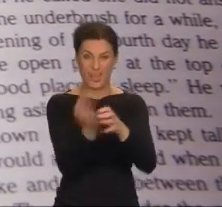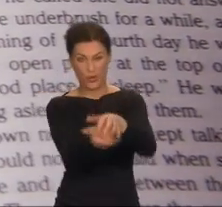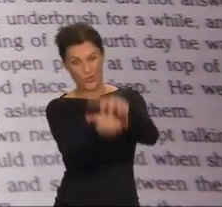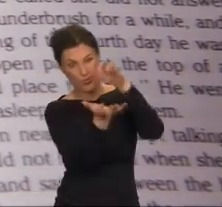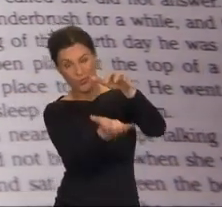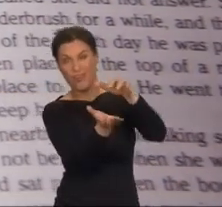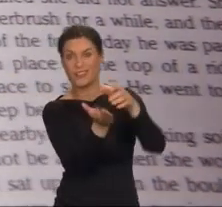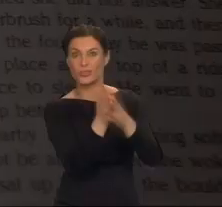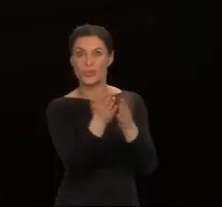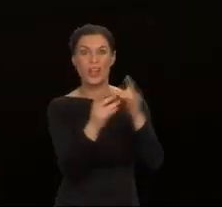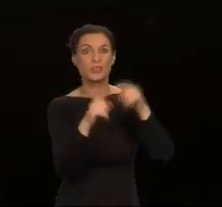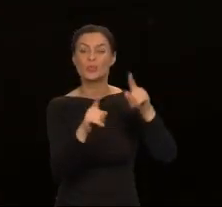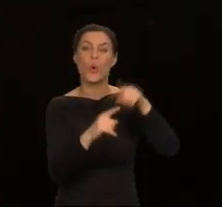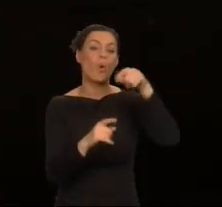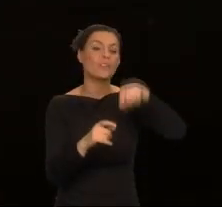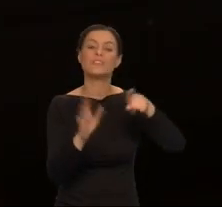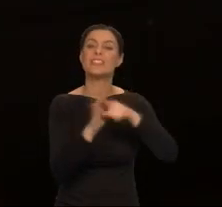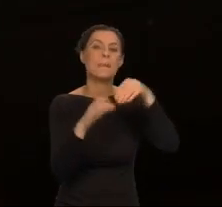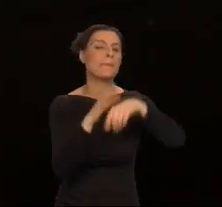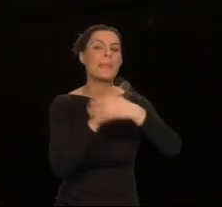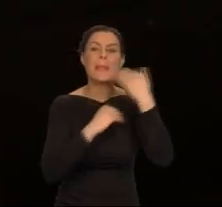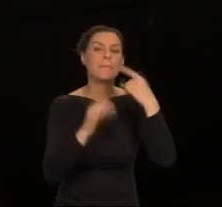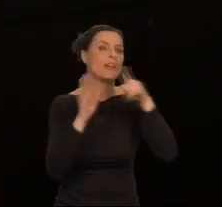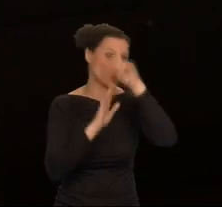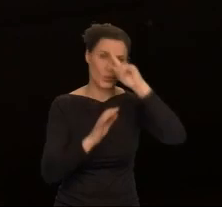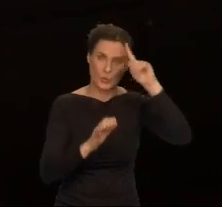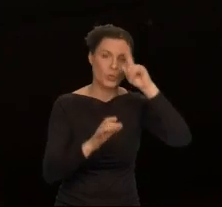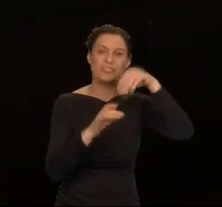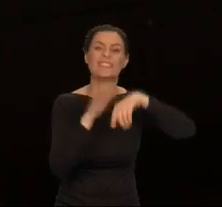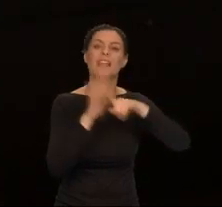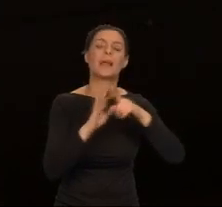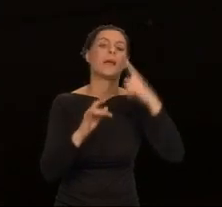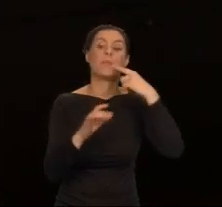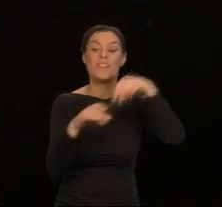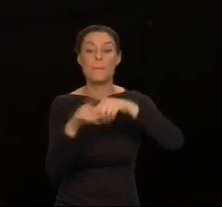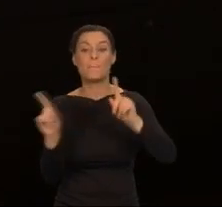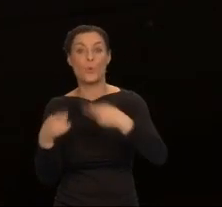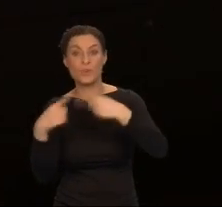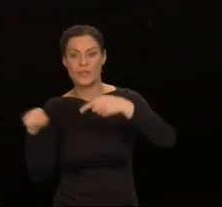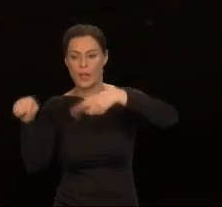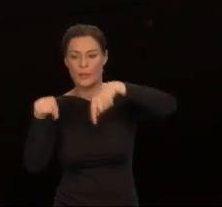nieistniejącym ludzie z zachodniego wybrzeża z dołączoną muzyką na taśmie.